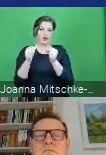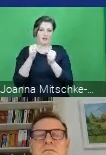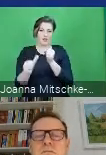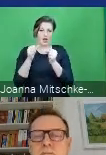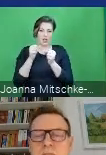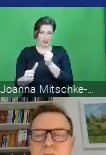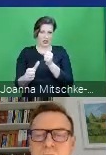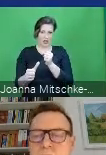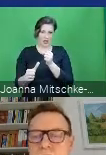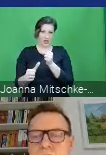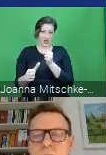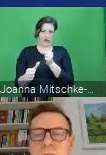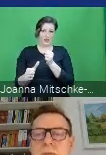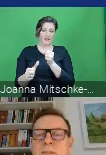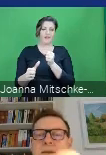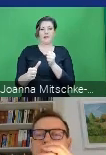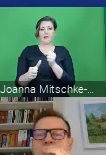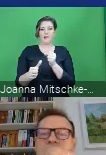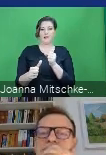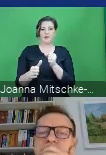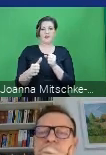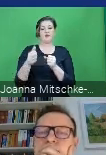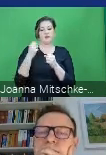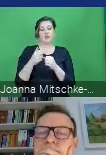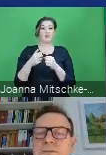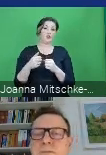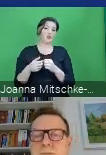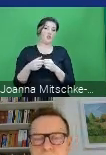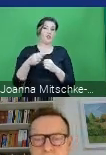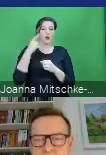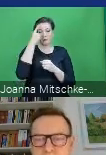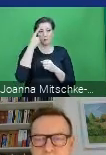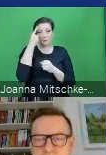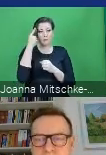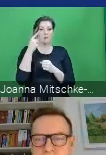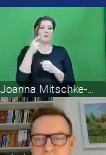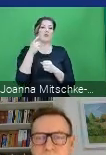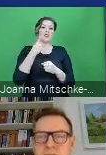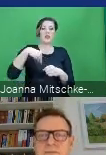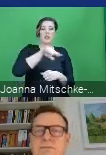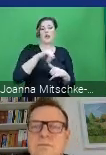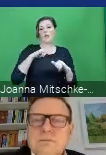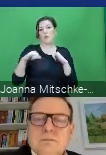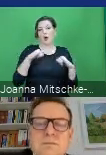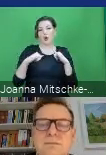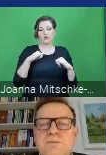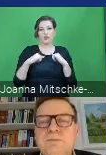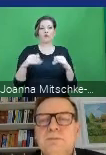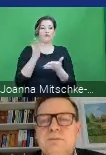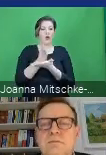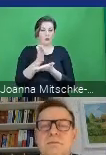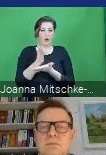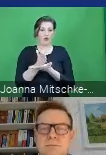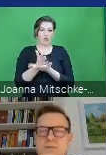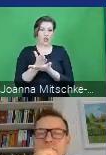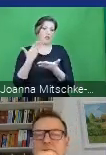testowaniu właśnie z udziałem tutaj i mam nadzieję dużą rolę samorządów. No potem, żeby to wdrożenie jakby tych wszystkich rozwiązań